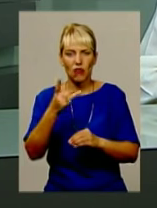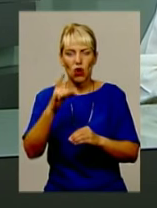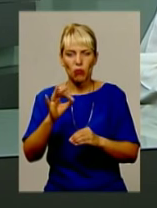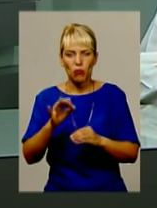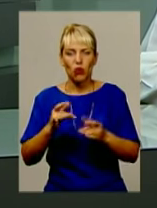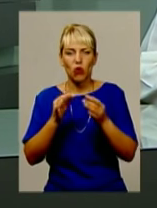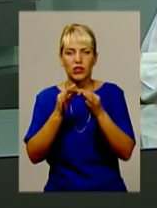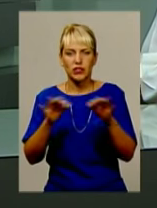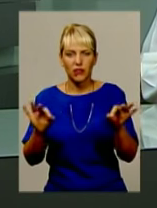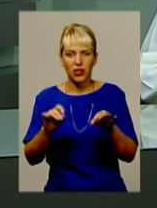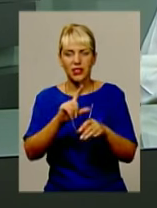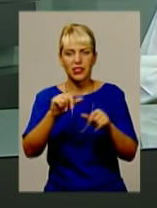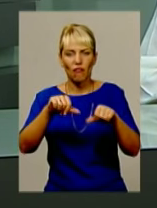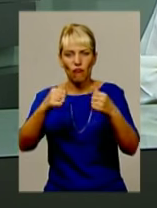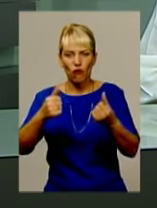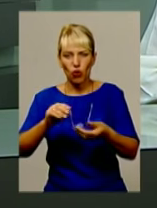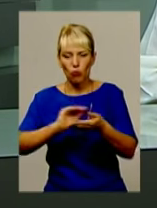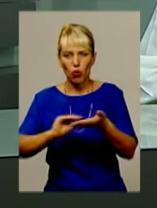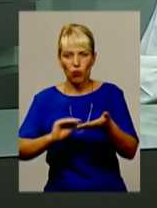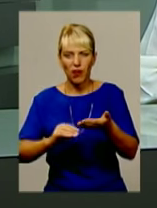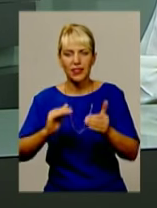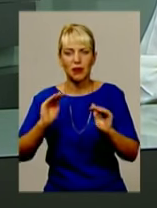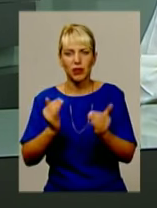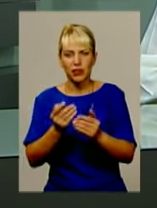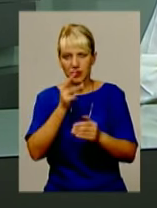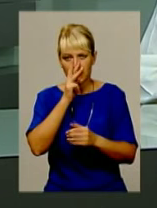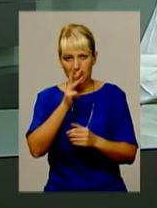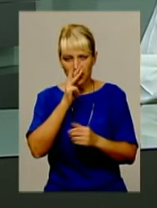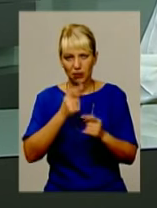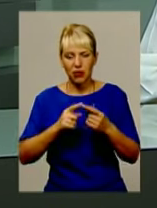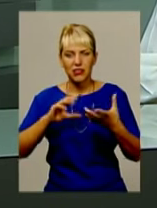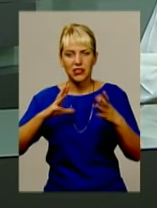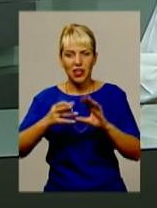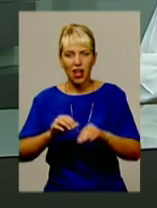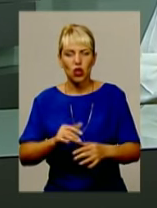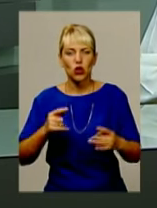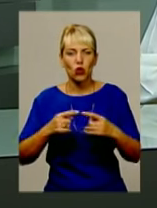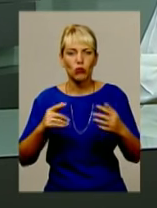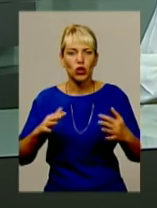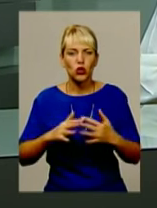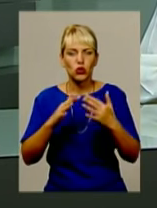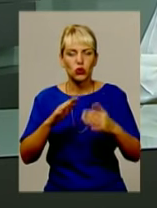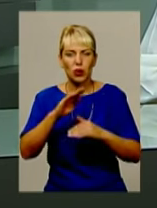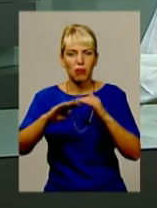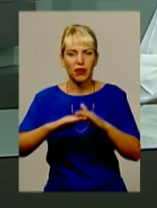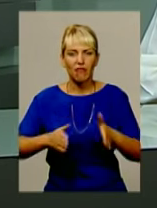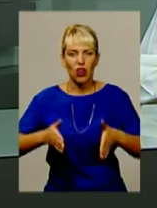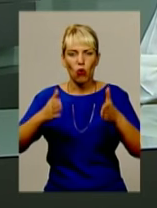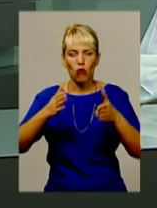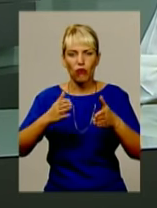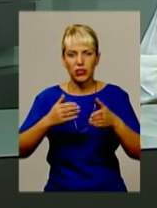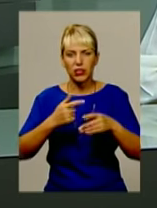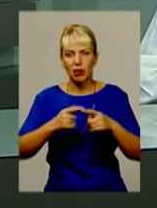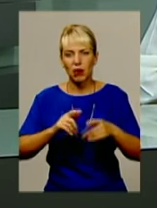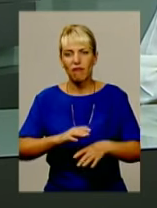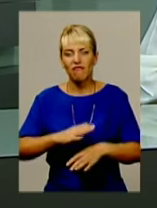зарплата», інформують інтернет-видання. Загалом у кровавих сутичках під Верховною Радою постраждали 122 особи. Серед них 20